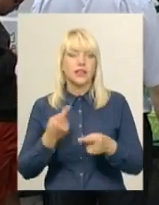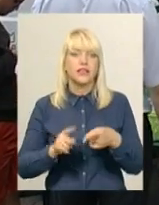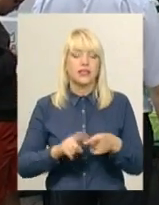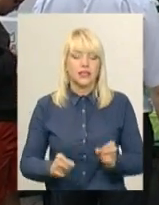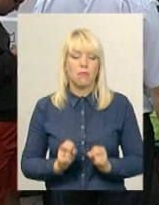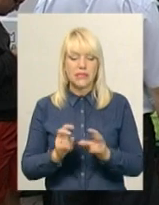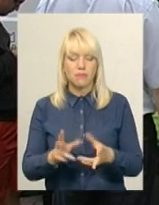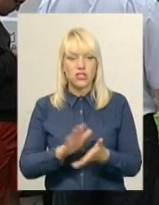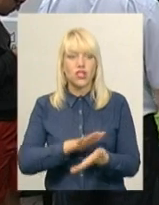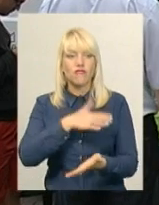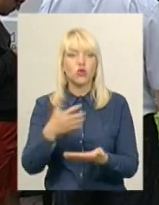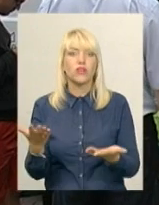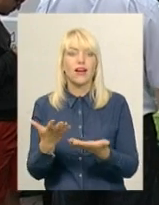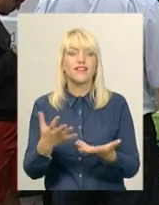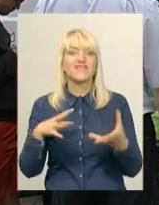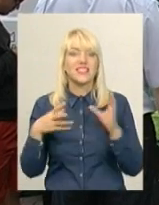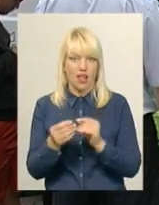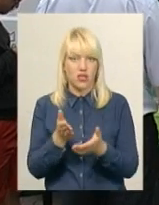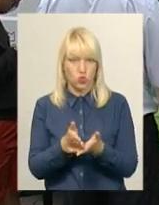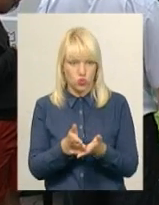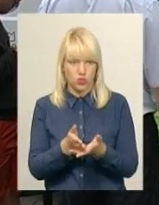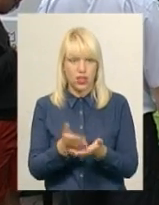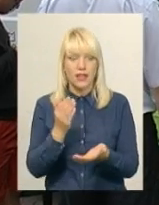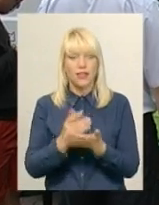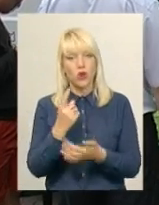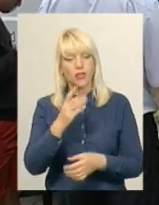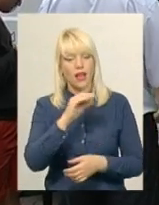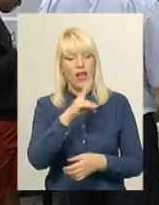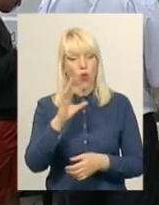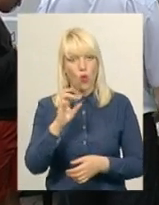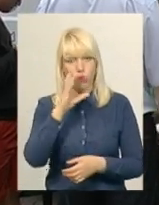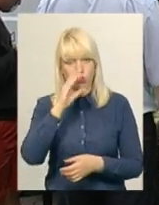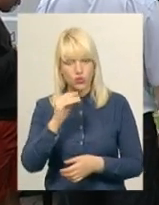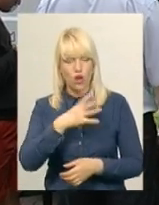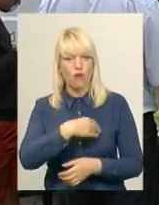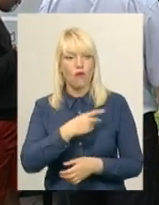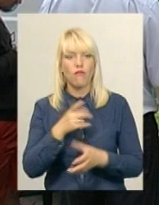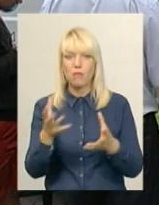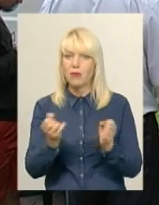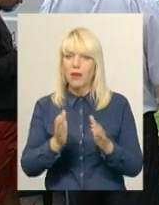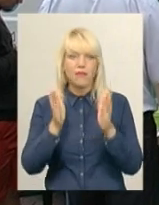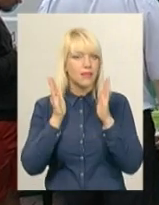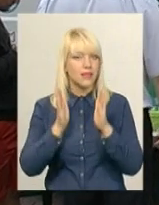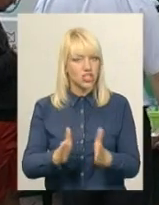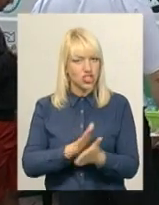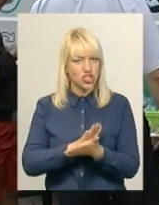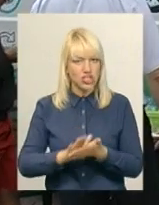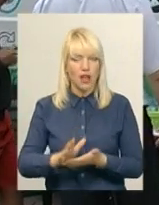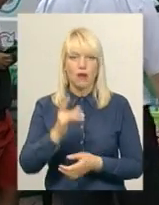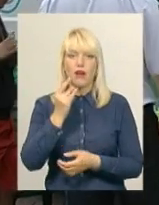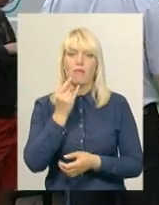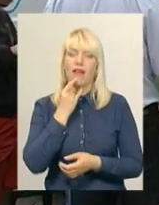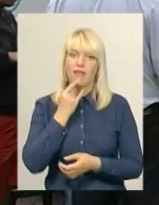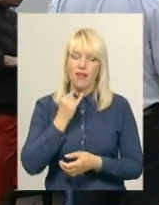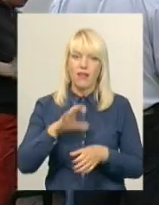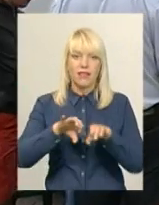небезпечних відходів, які взагалі існують. Тому що є один екобус з Вові, з нами їздять. Він приймає лише батарейки і люмінісцентні лампи.